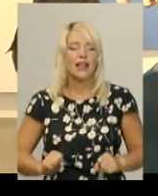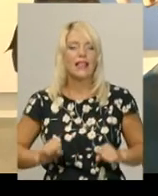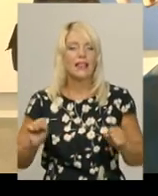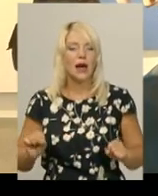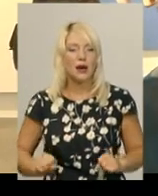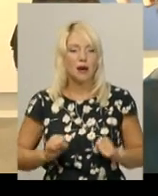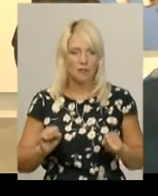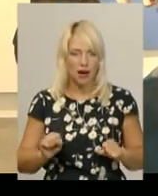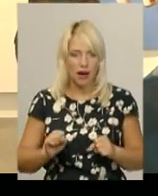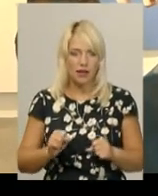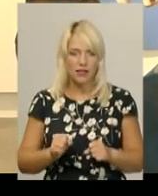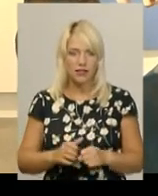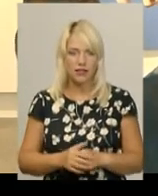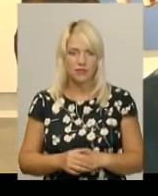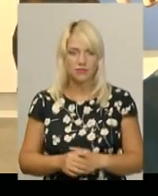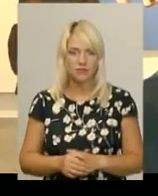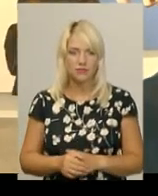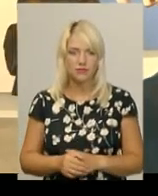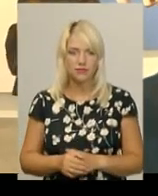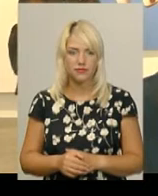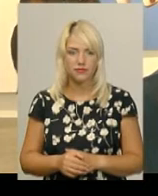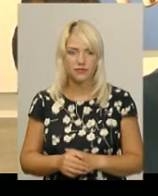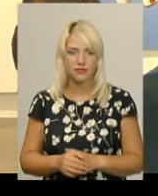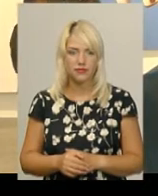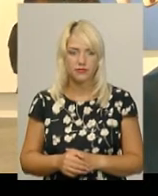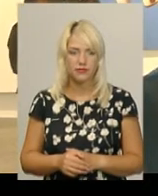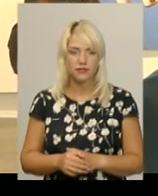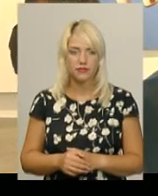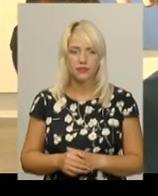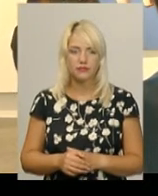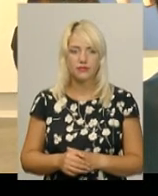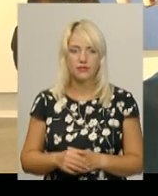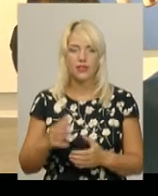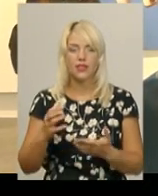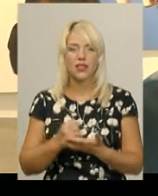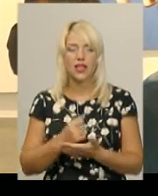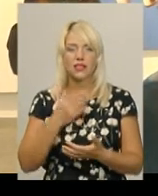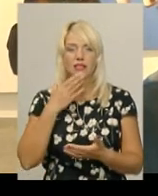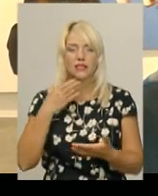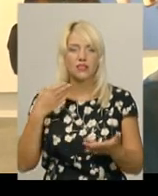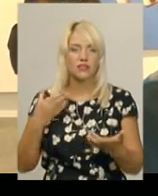віднайти свої